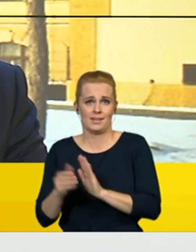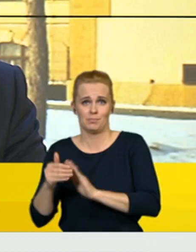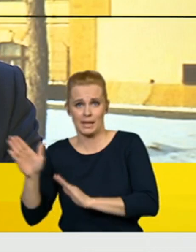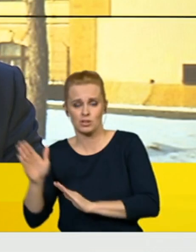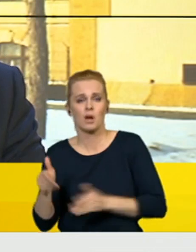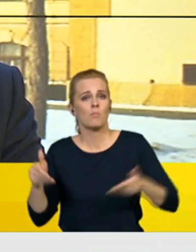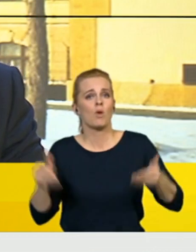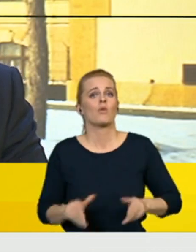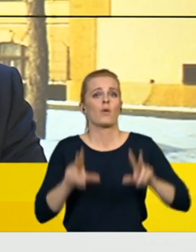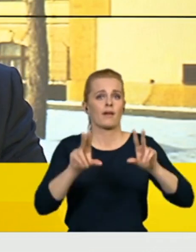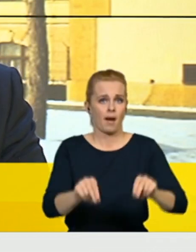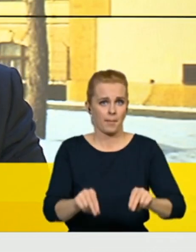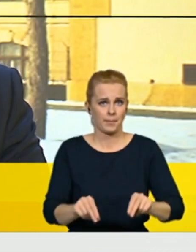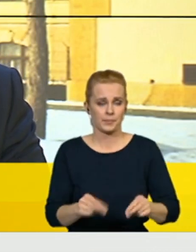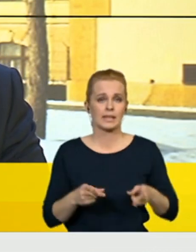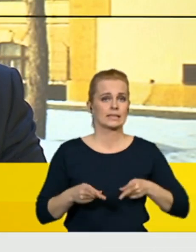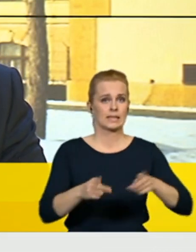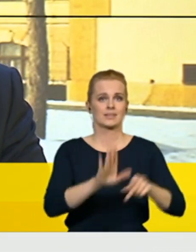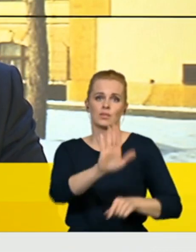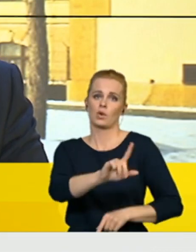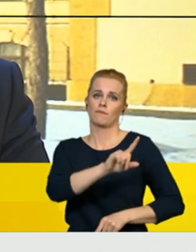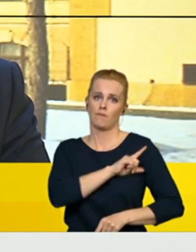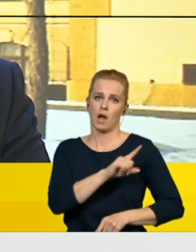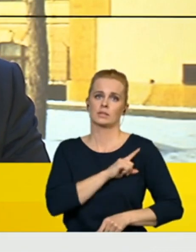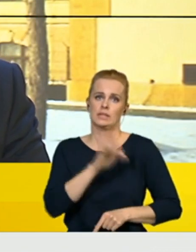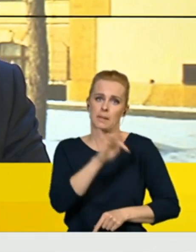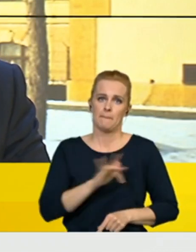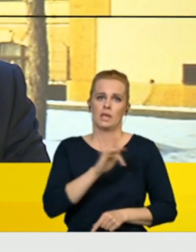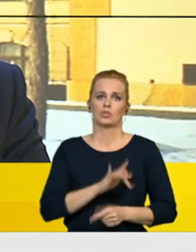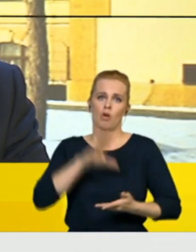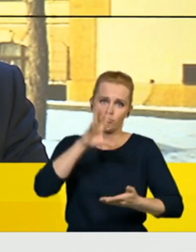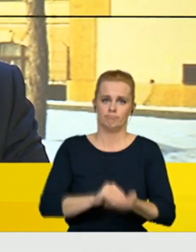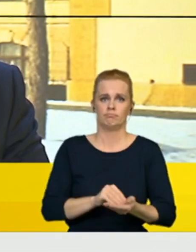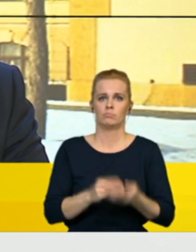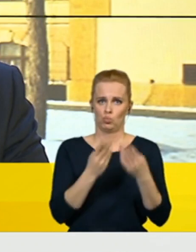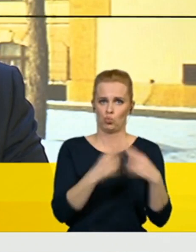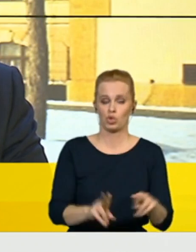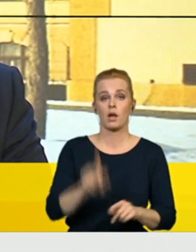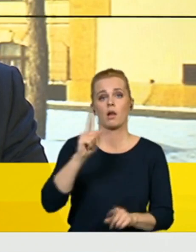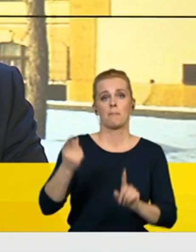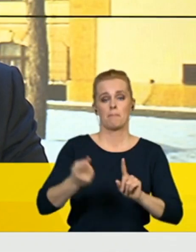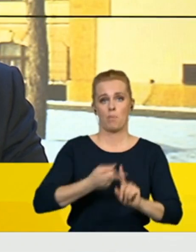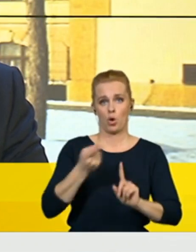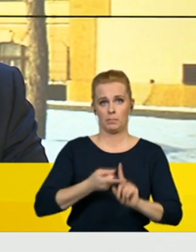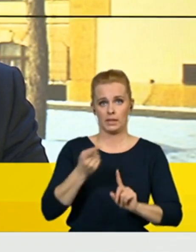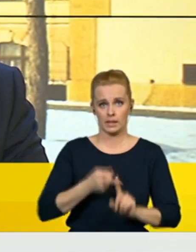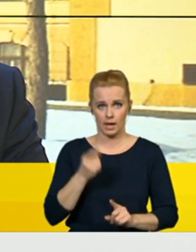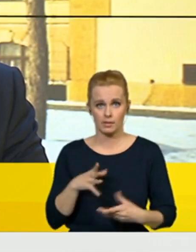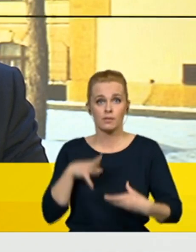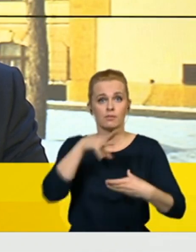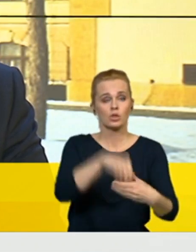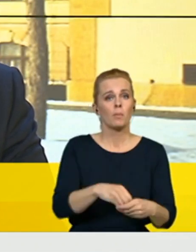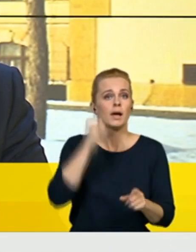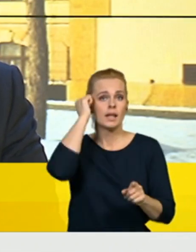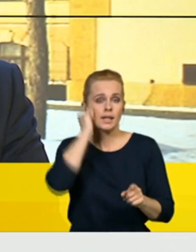cesty do vlastních rekreáčních objektů a je tam podmínka, že by v nich lidé měli